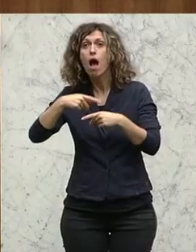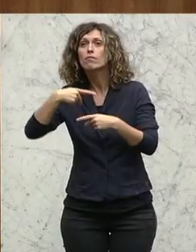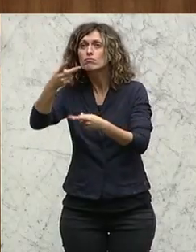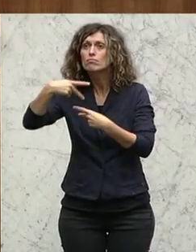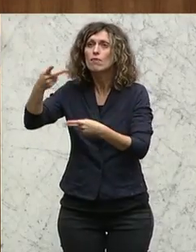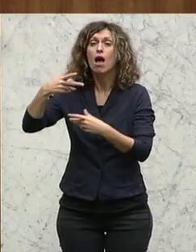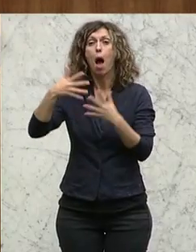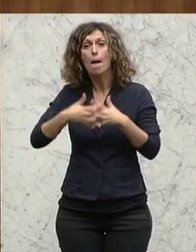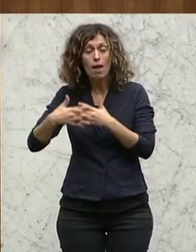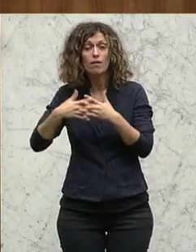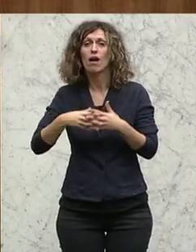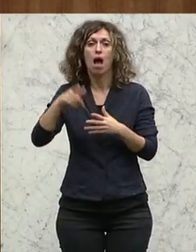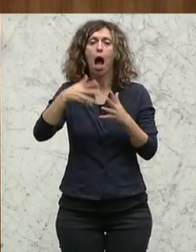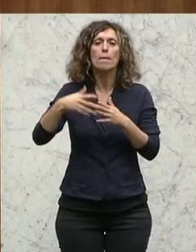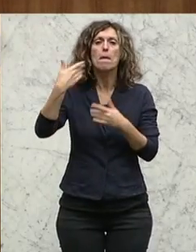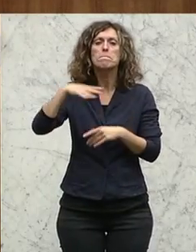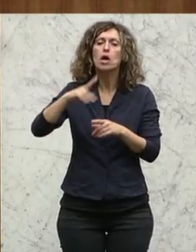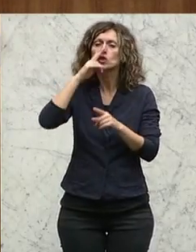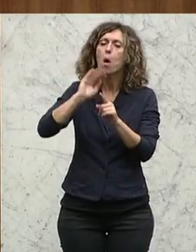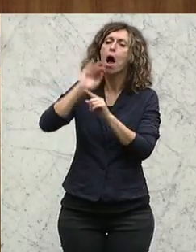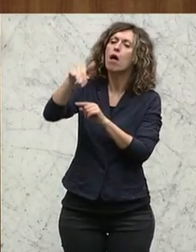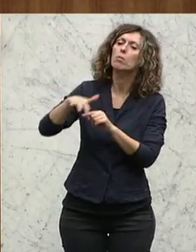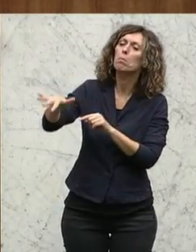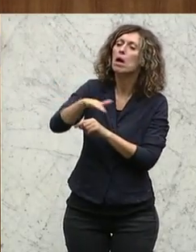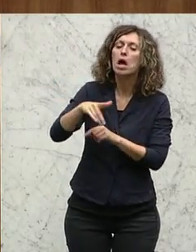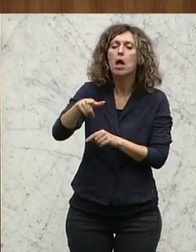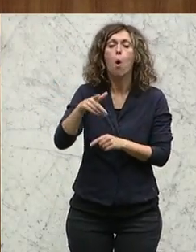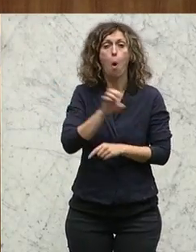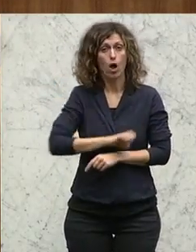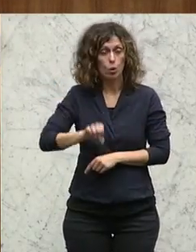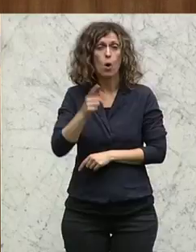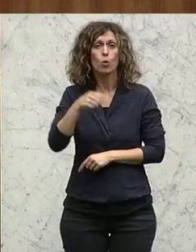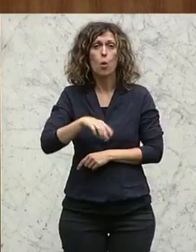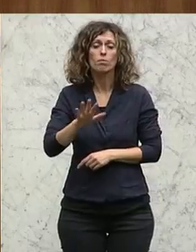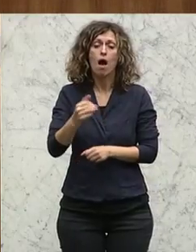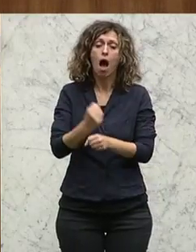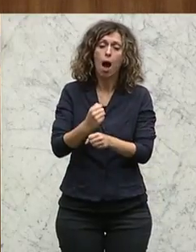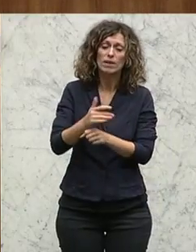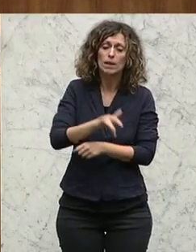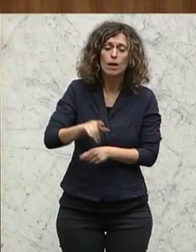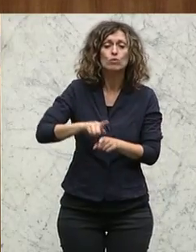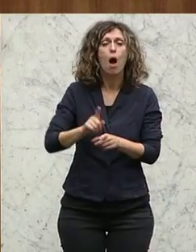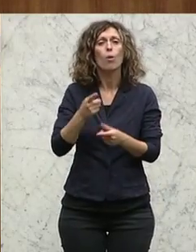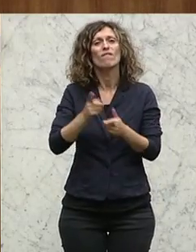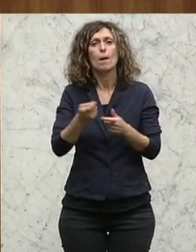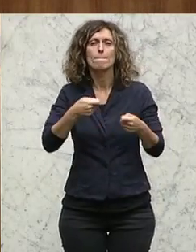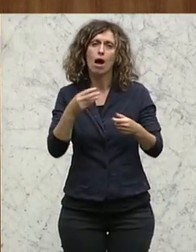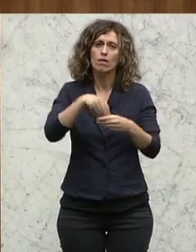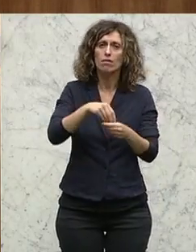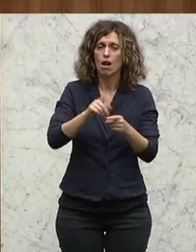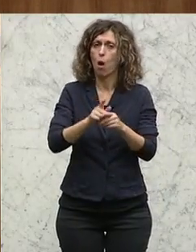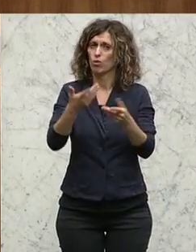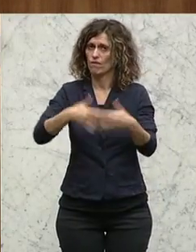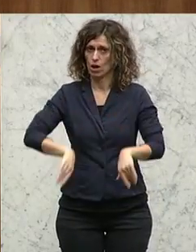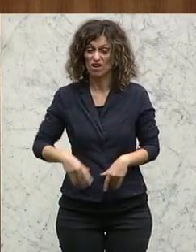pazifischen Handelsraum zuwenden und Europa wird zunehmend Marktanteile und Arbeitsplätze verlieren. Na, das wollen wir sicher nicht, meine Damen und Herren. Und